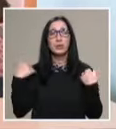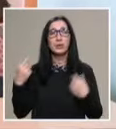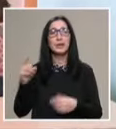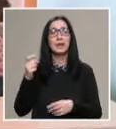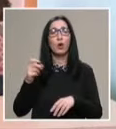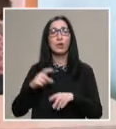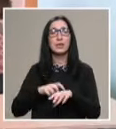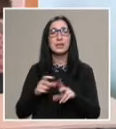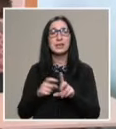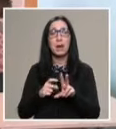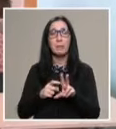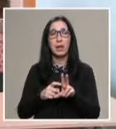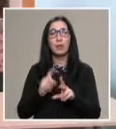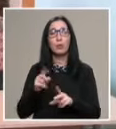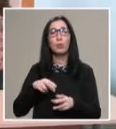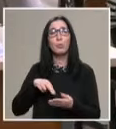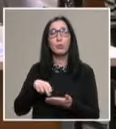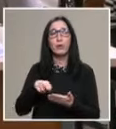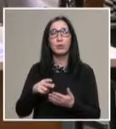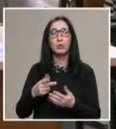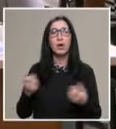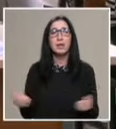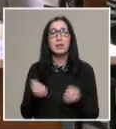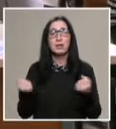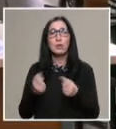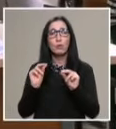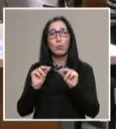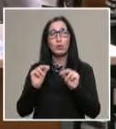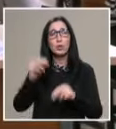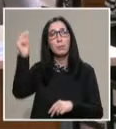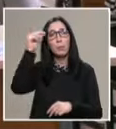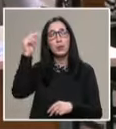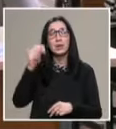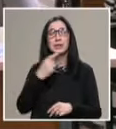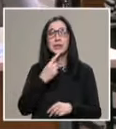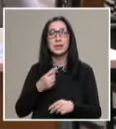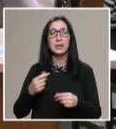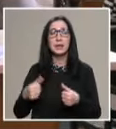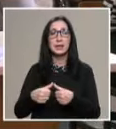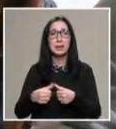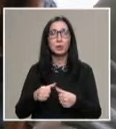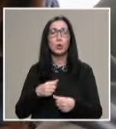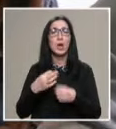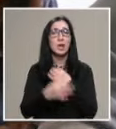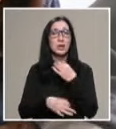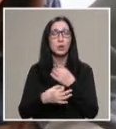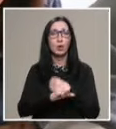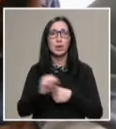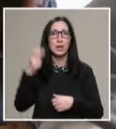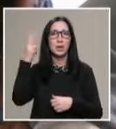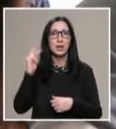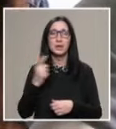Цанблак, които проведоха интензивно обучение по български язик, литература, история и английски язик.